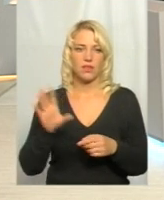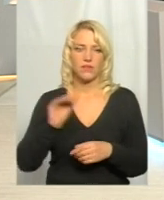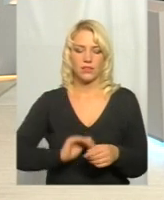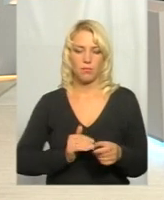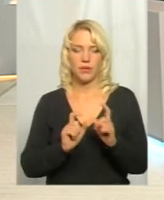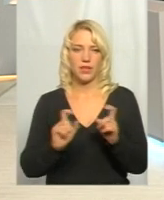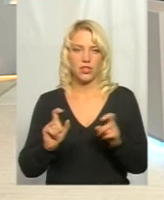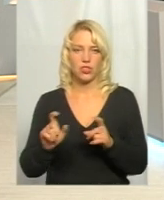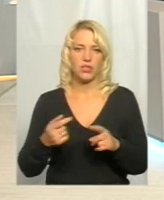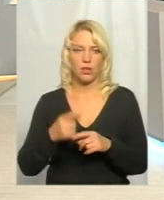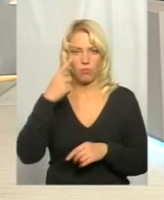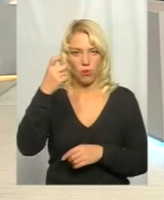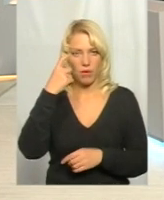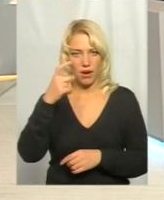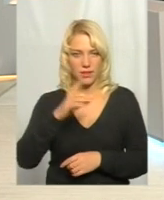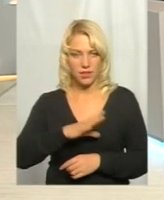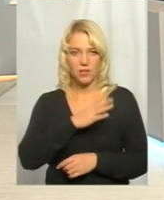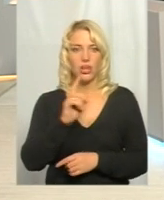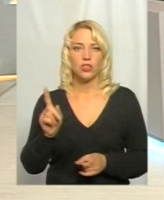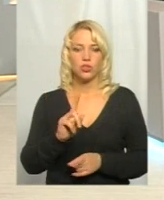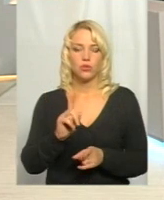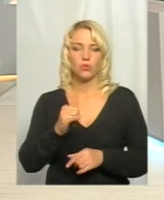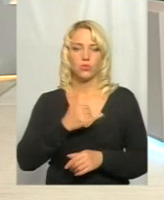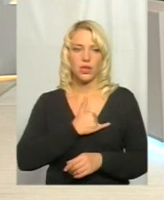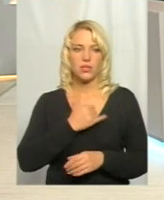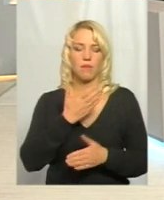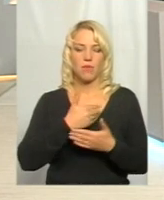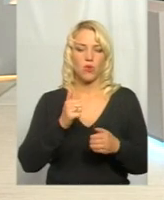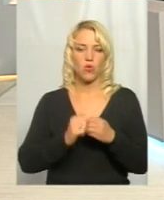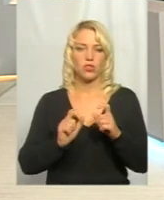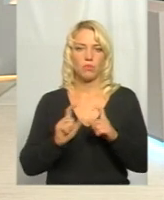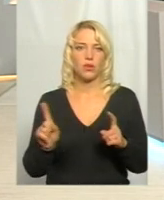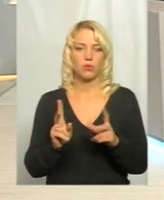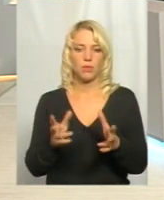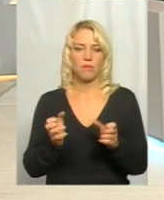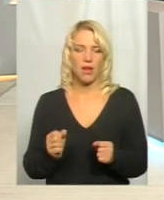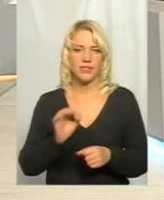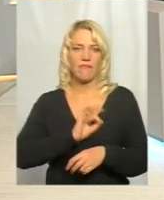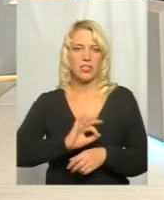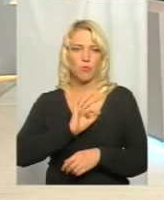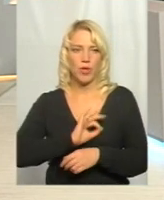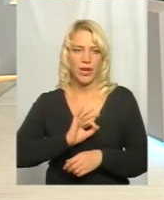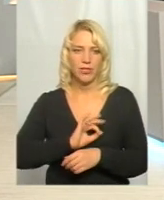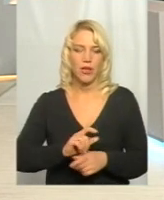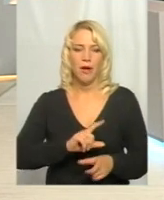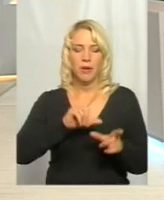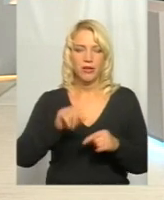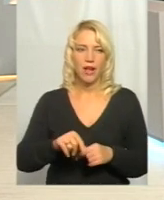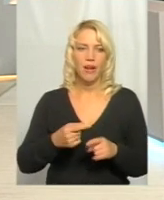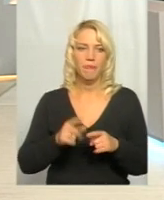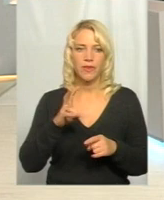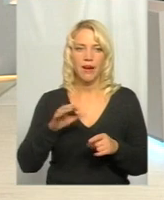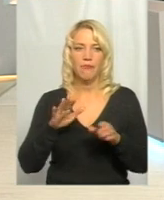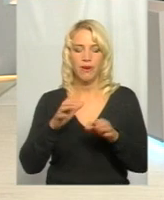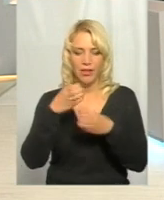по підрядної організації попередили, що кожен об'єкт, який приймається в експлуатацію, приїжджає незалежна сертифікована